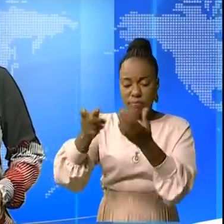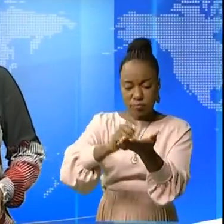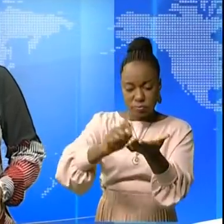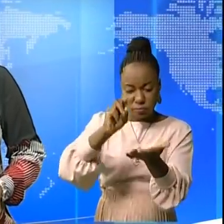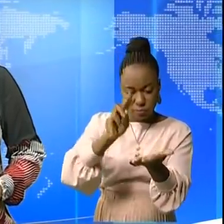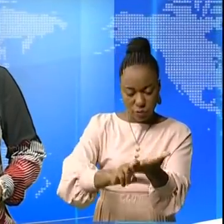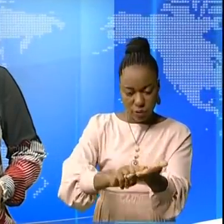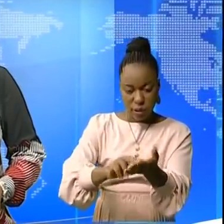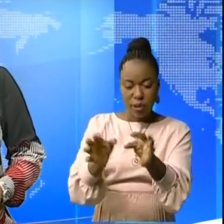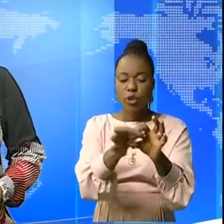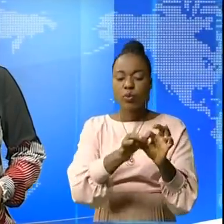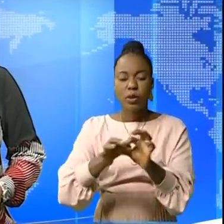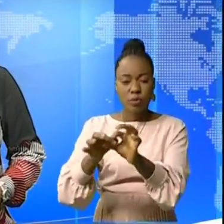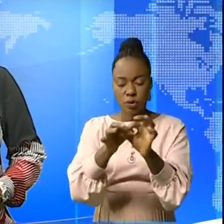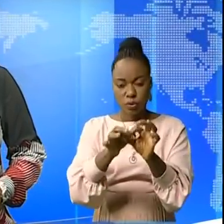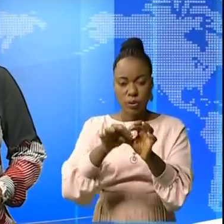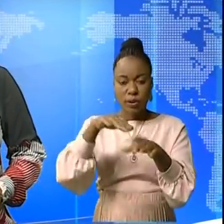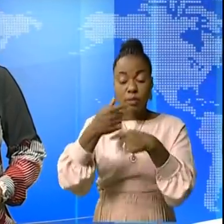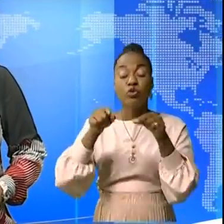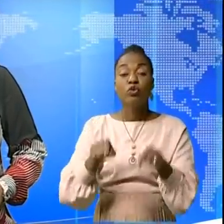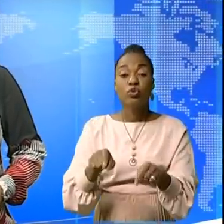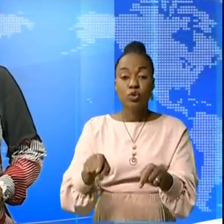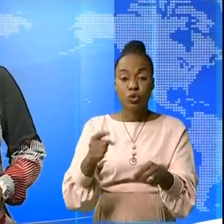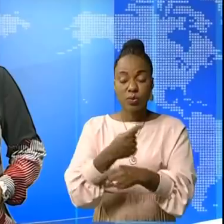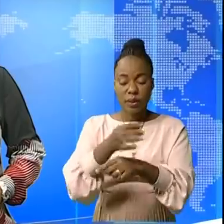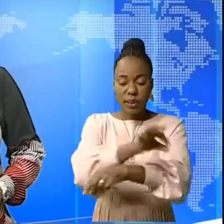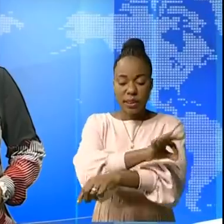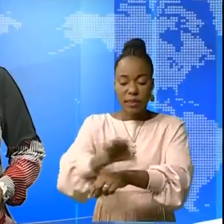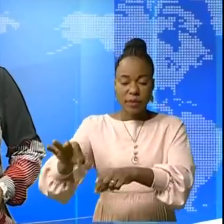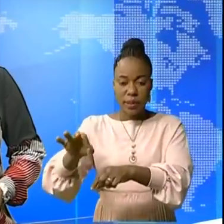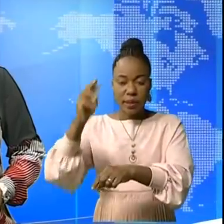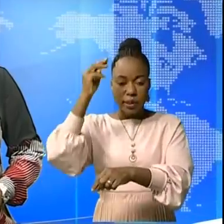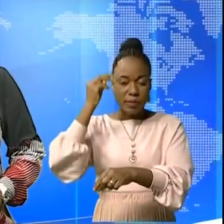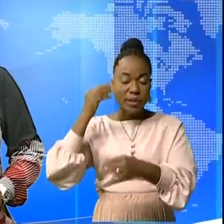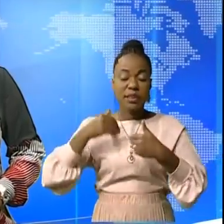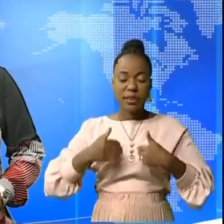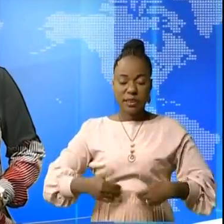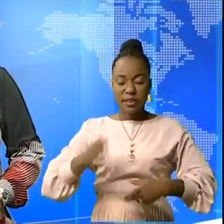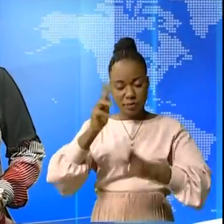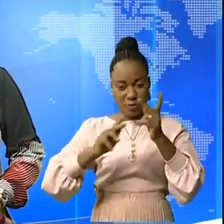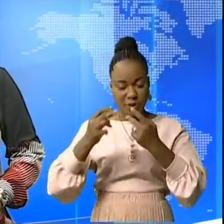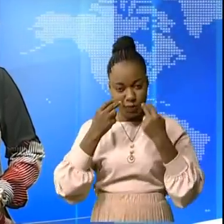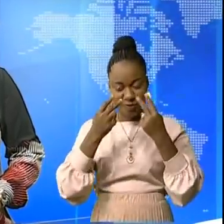contrat des collaborations qui a eu lieu aujourd'hui au cabinet du ministre de la Santé publique.